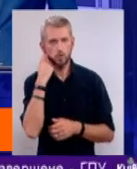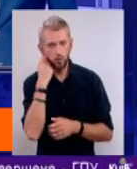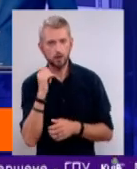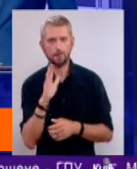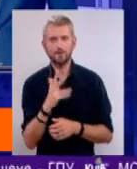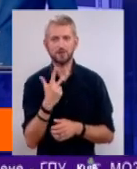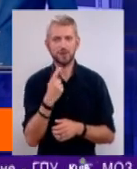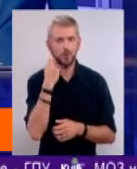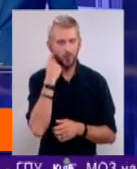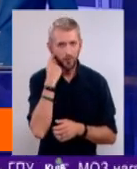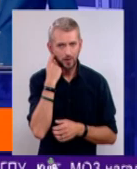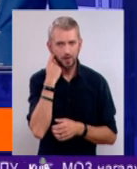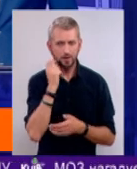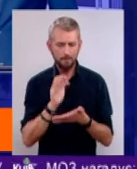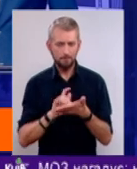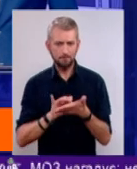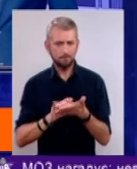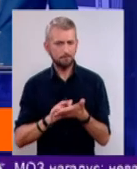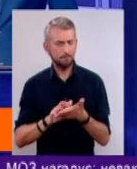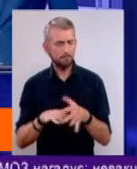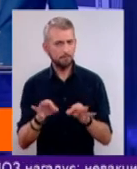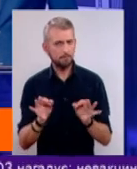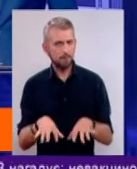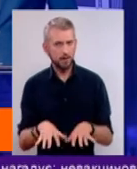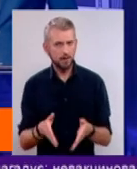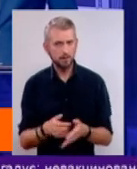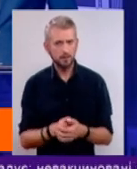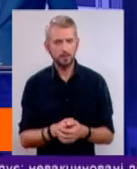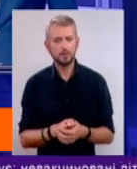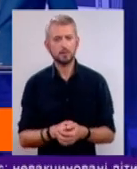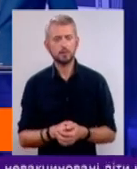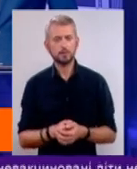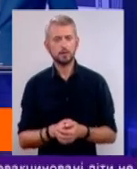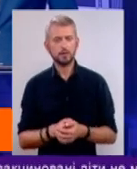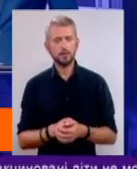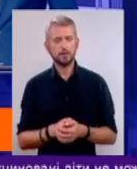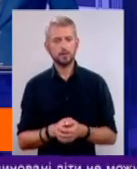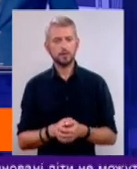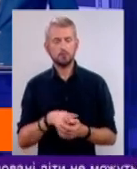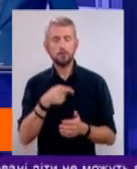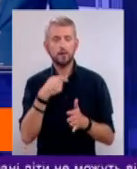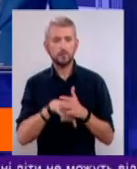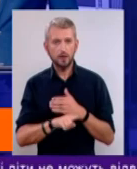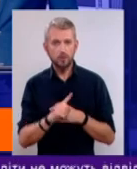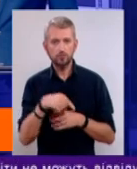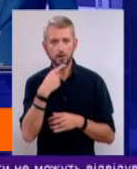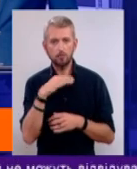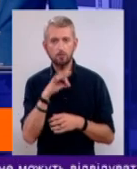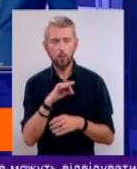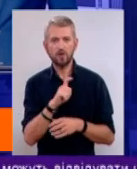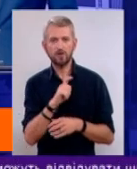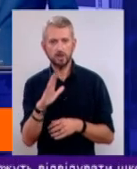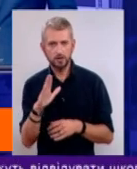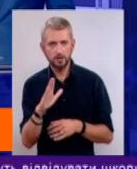і в три роки пальчики добре вже володіють зі сковзуванням, перемиканнями і так далі, значить, іде мова про хвилини.